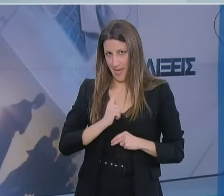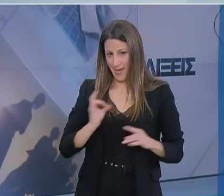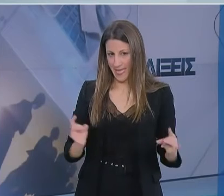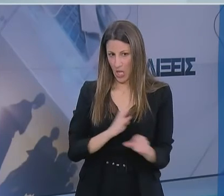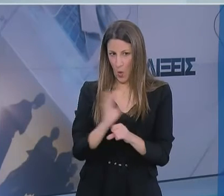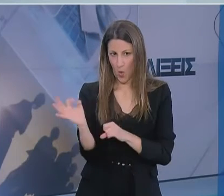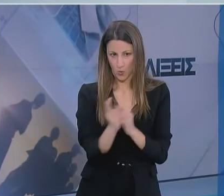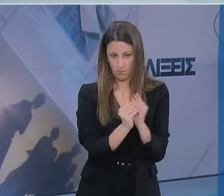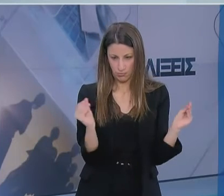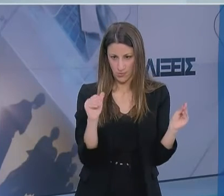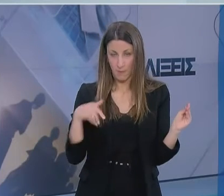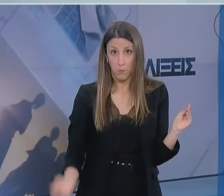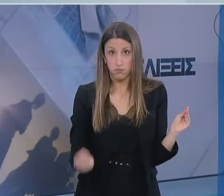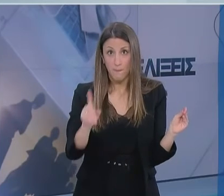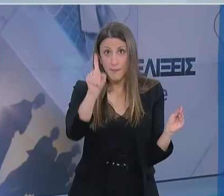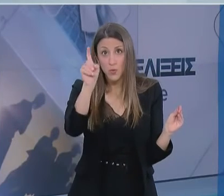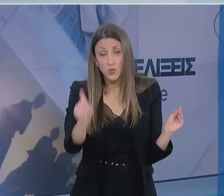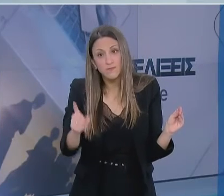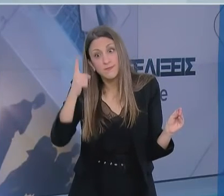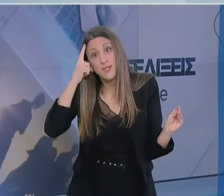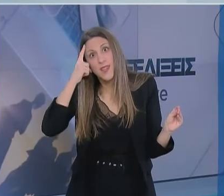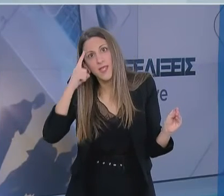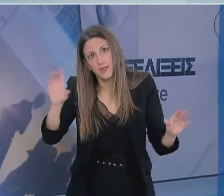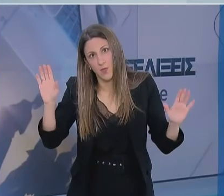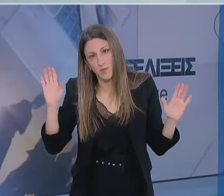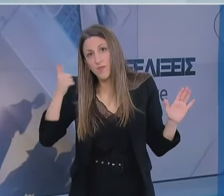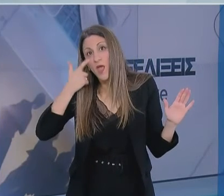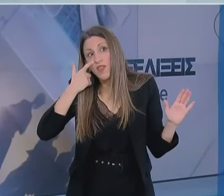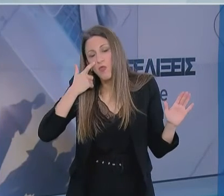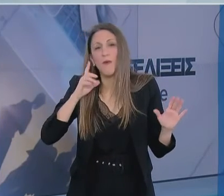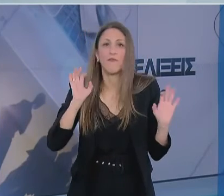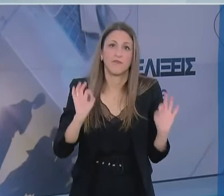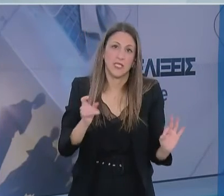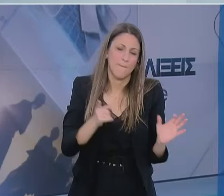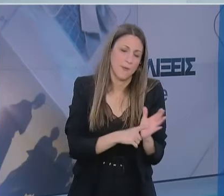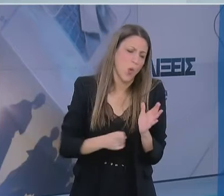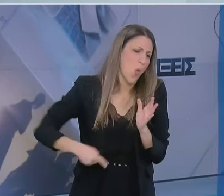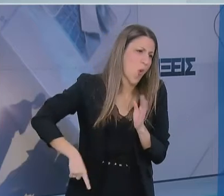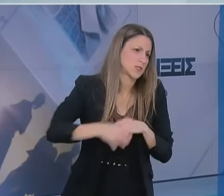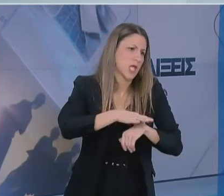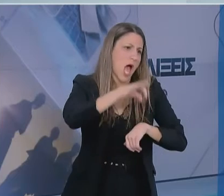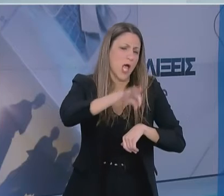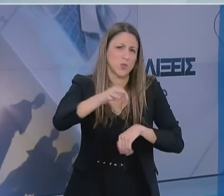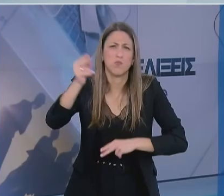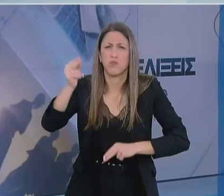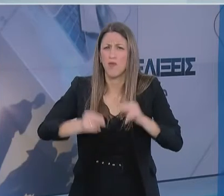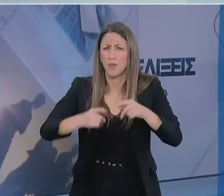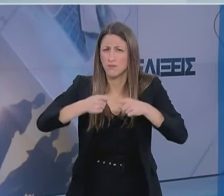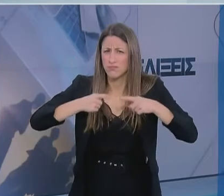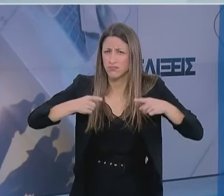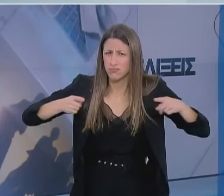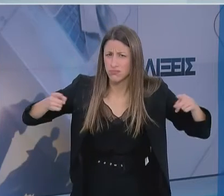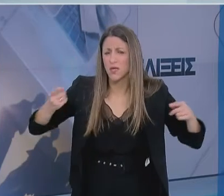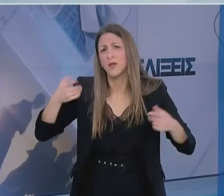αυτό που λέει ο δημοσιογράφος. Βέβαια κανείς πρέπει να εξετάσει τα δεδομένα για όλες τις ασθένειες γιατί υπάρχουν ασθένειες όπως τα κακοήθεια νοσήματα που